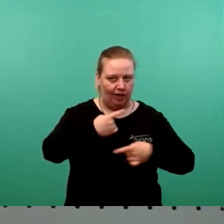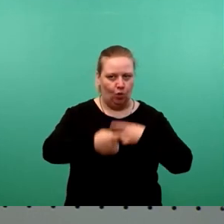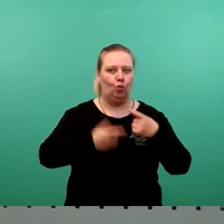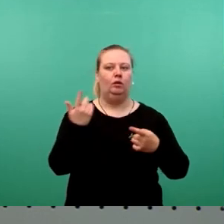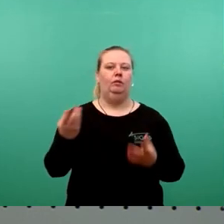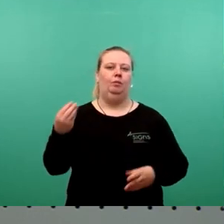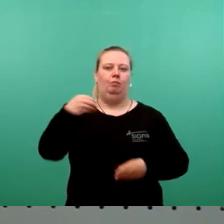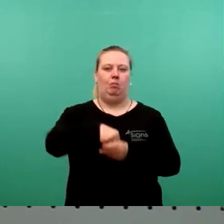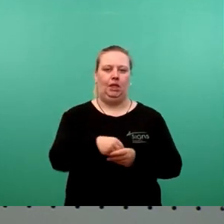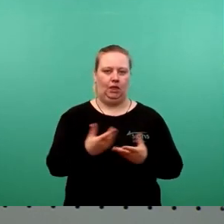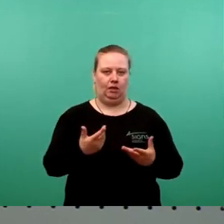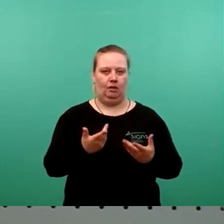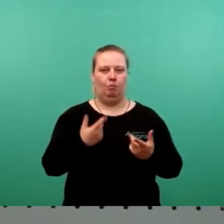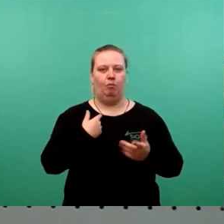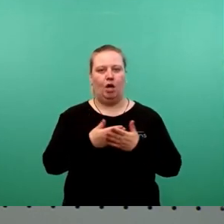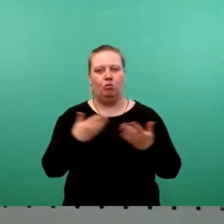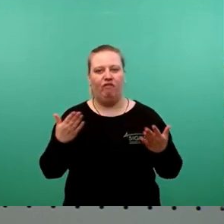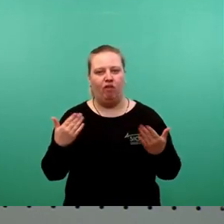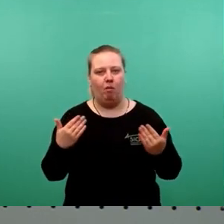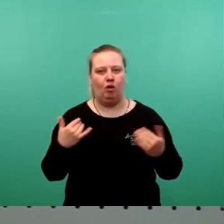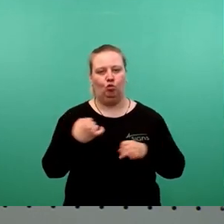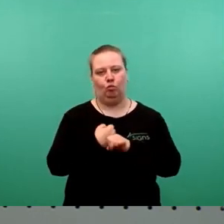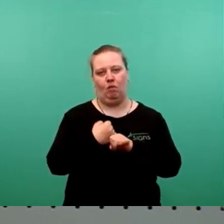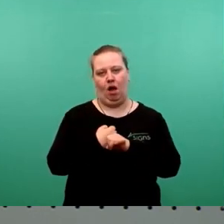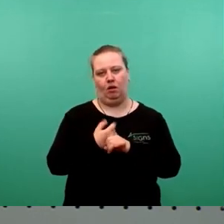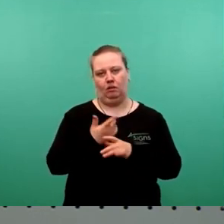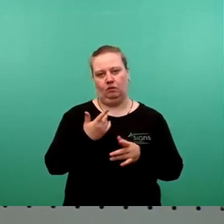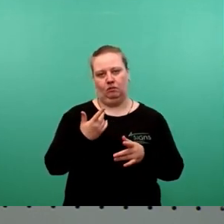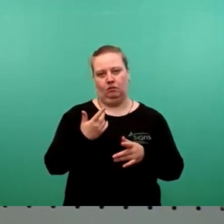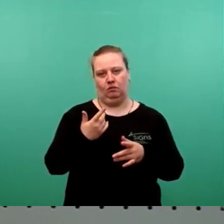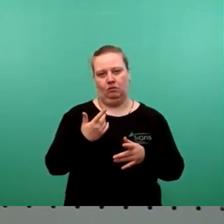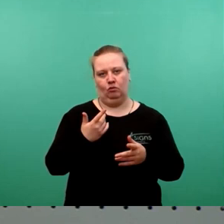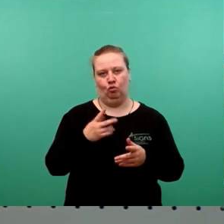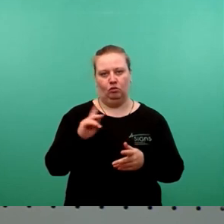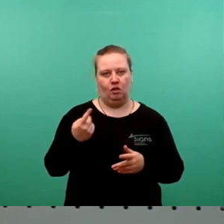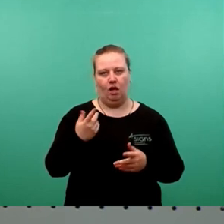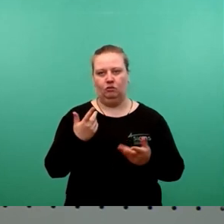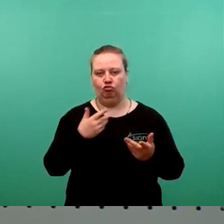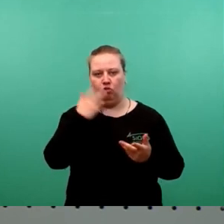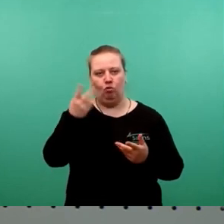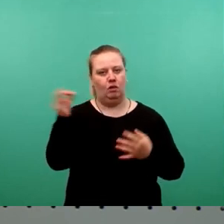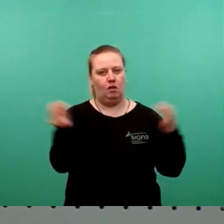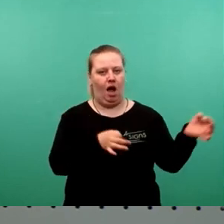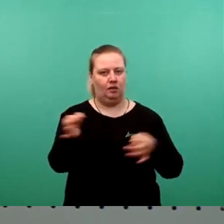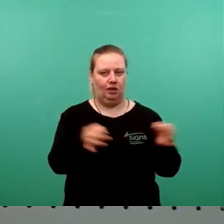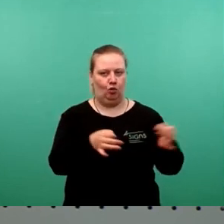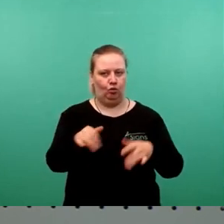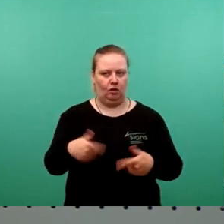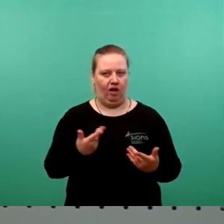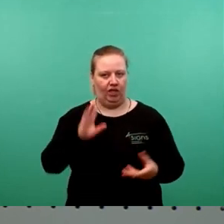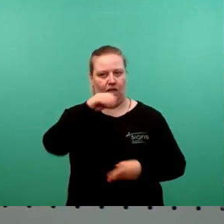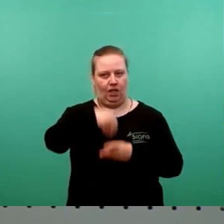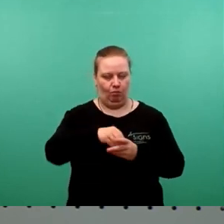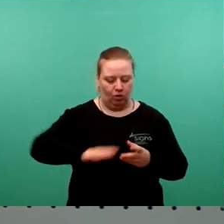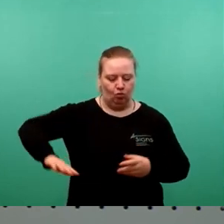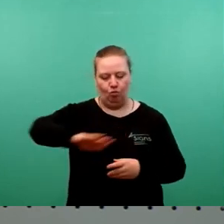die Vermarktung also dafür dann entsprechende Ansiedlungen in der Kooperation mit dem Umland, also mit